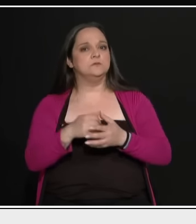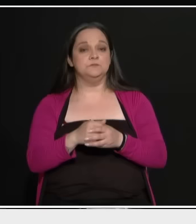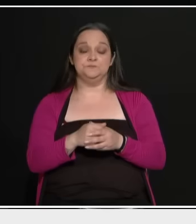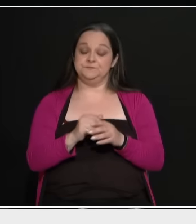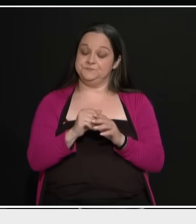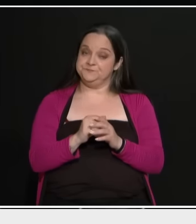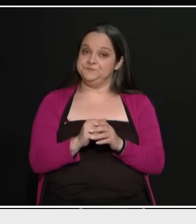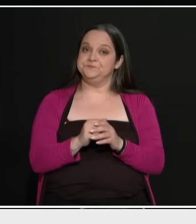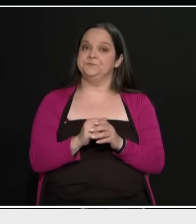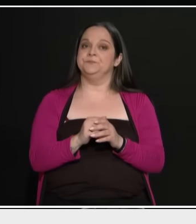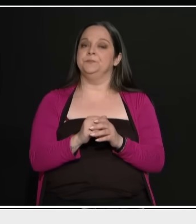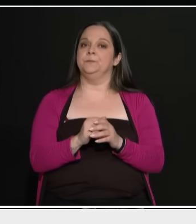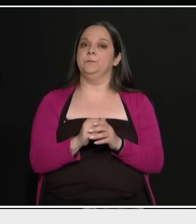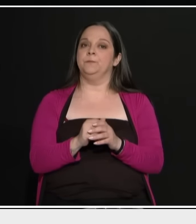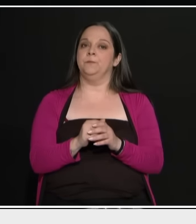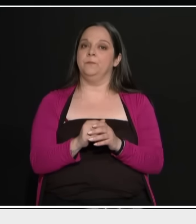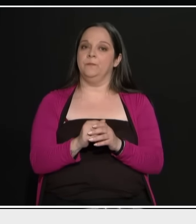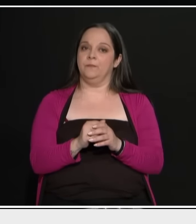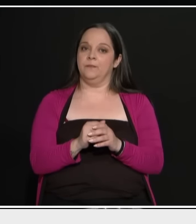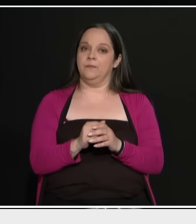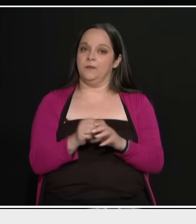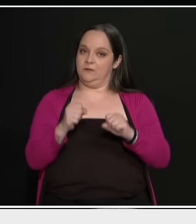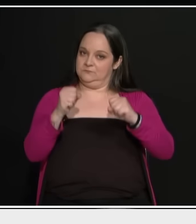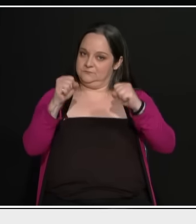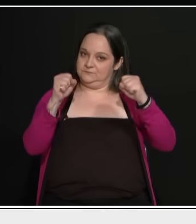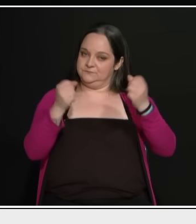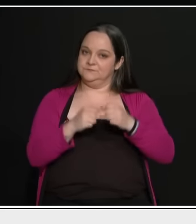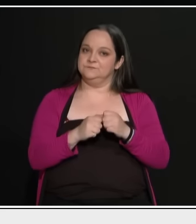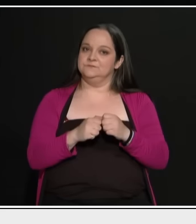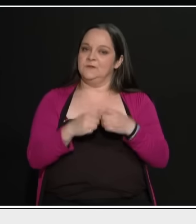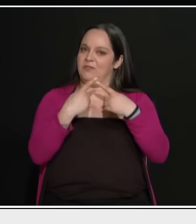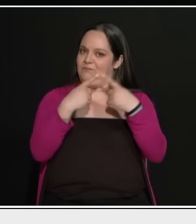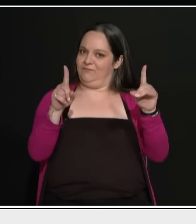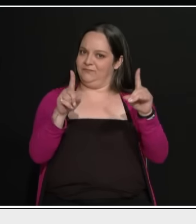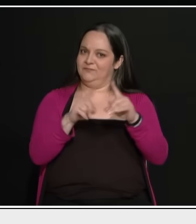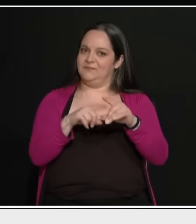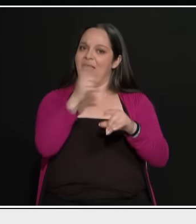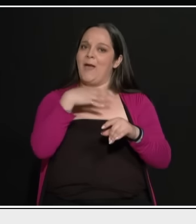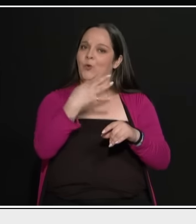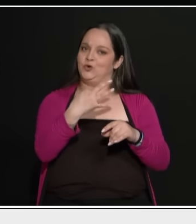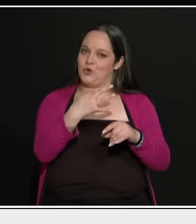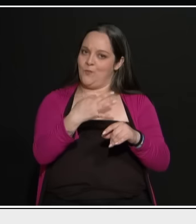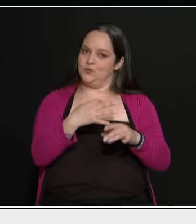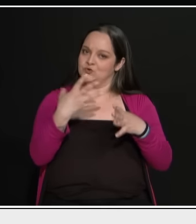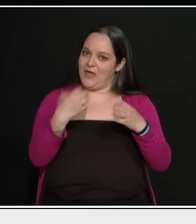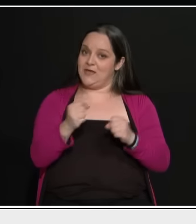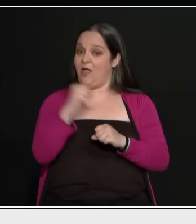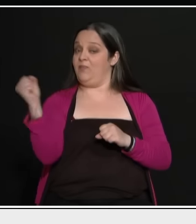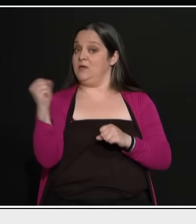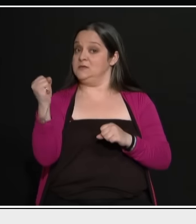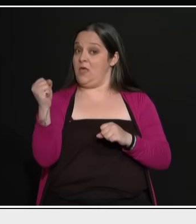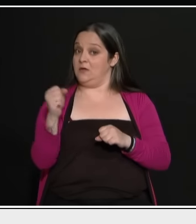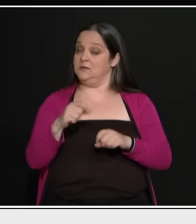Ακούστε, η εξαλωσύνη εκπροσωπείται και στην Ελλάδα και στα Σκόπια. Με ακροδεξιά κόμματα.